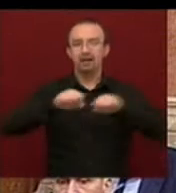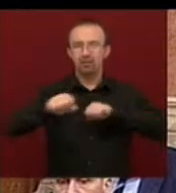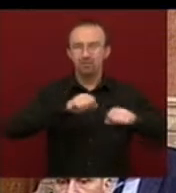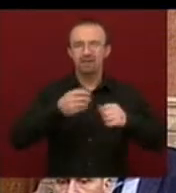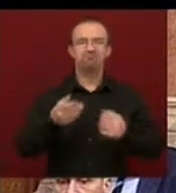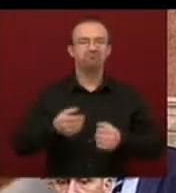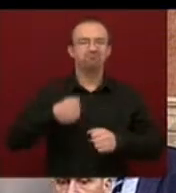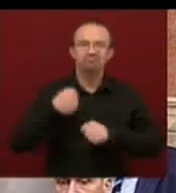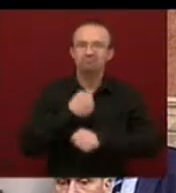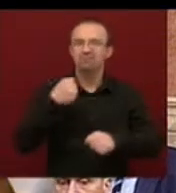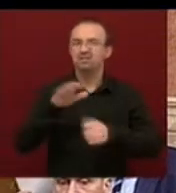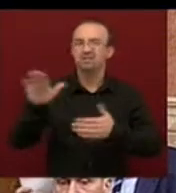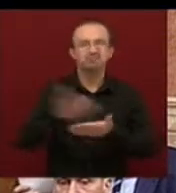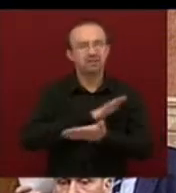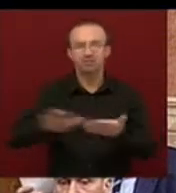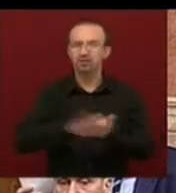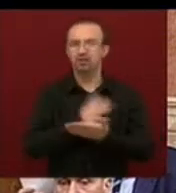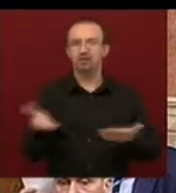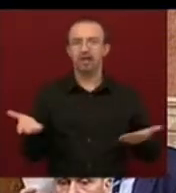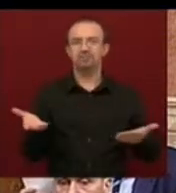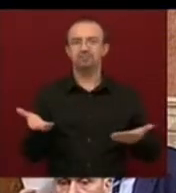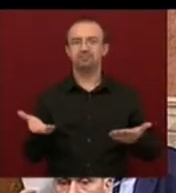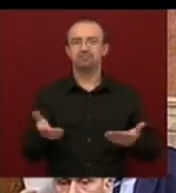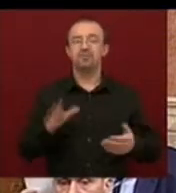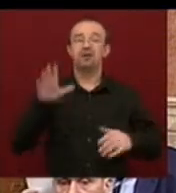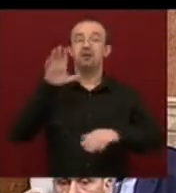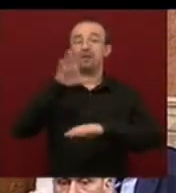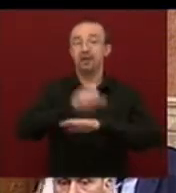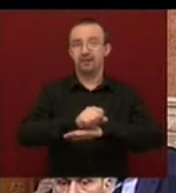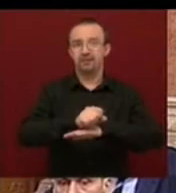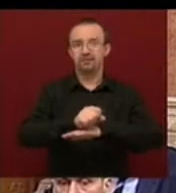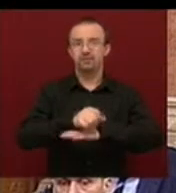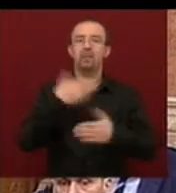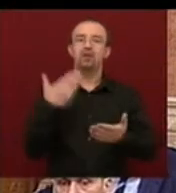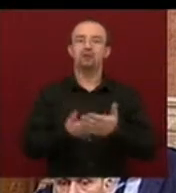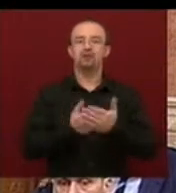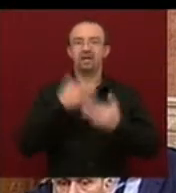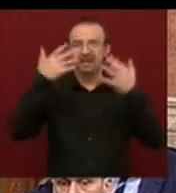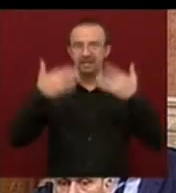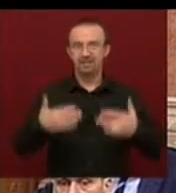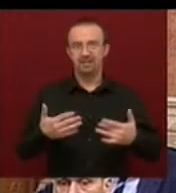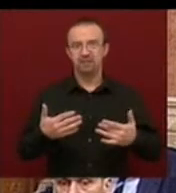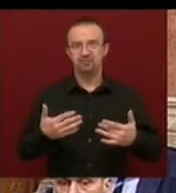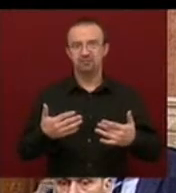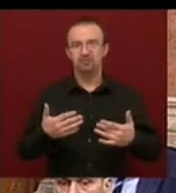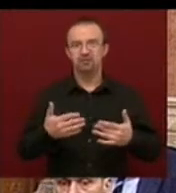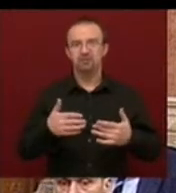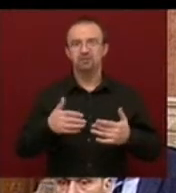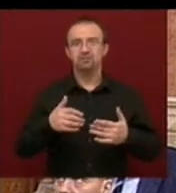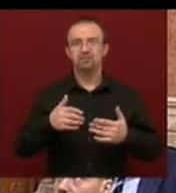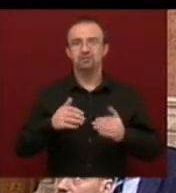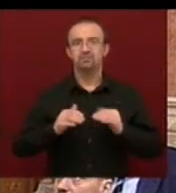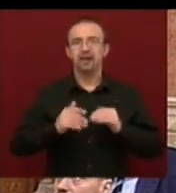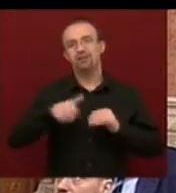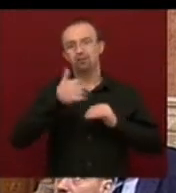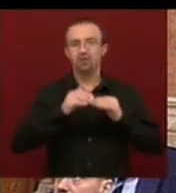módszeresen szétver. Az elért gazdasági eredményt előbb növekelésből